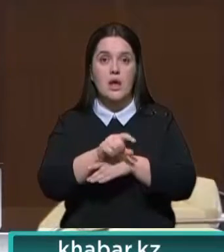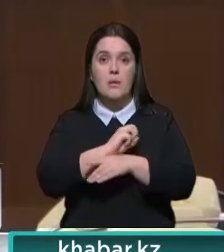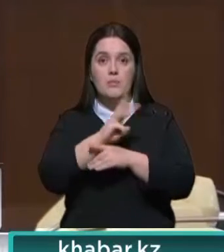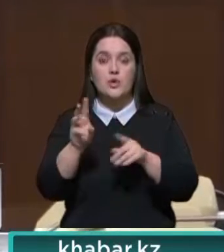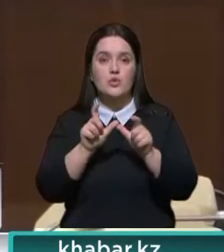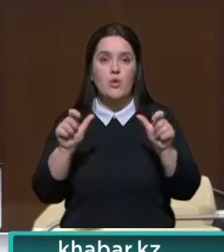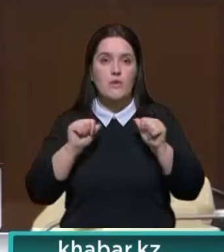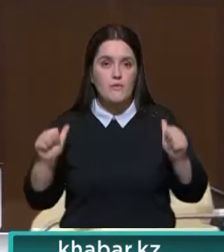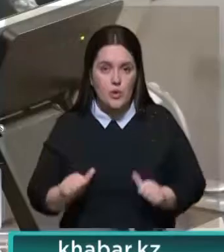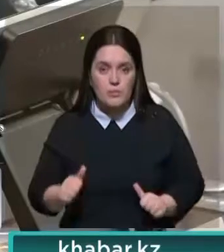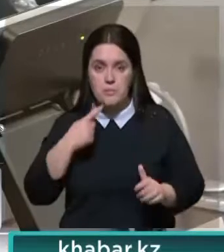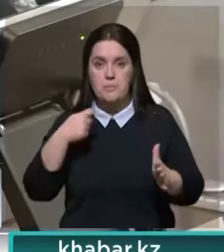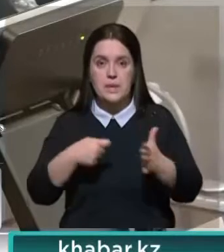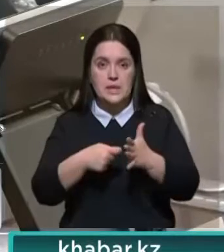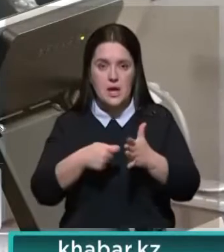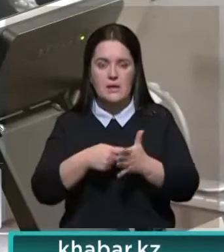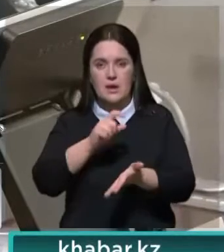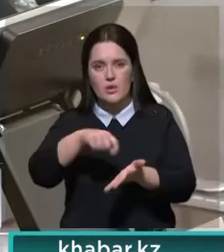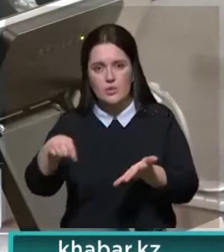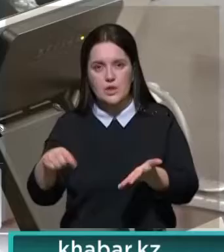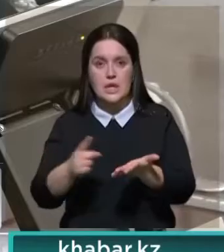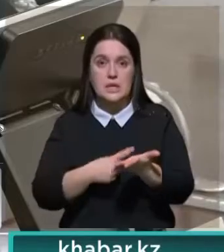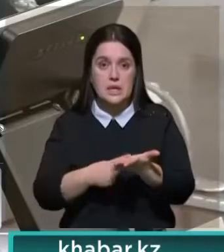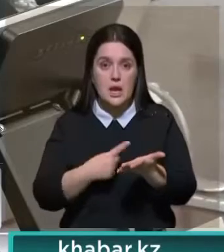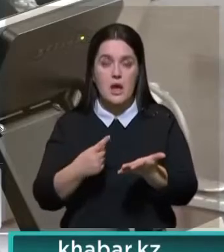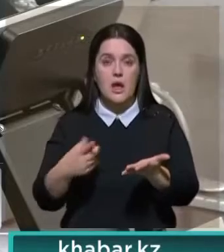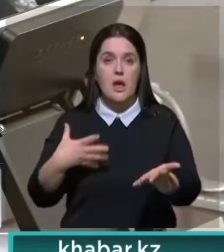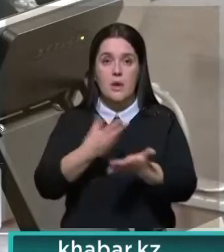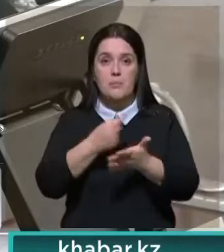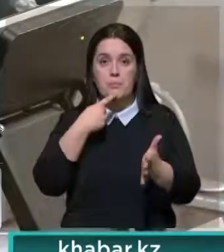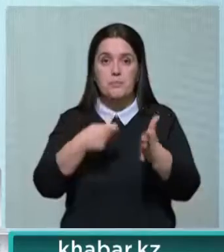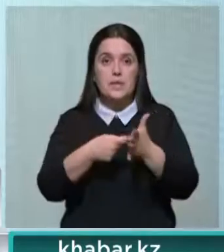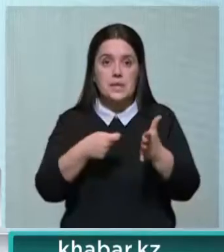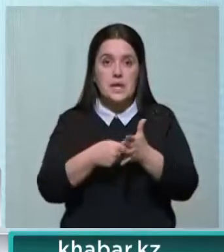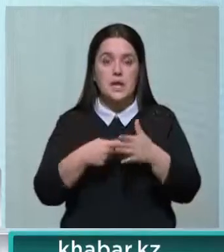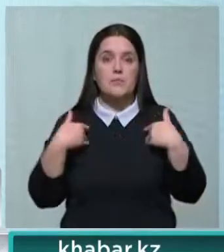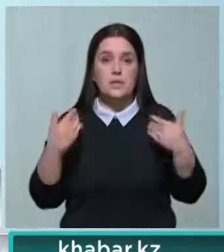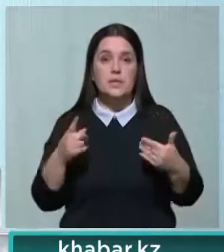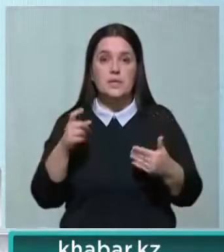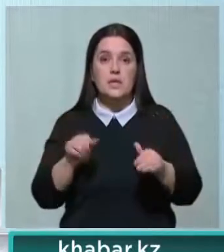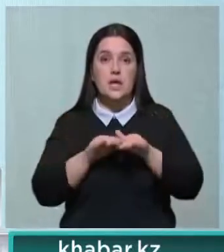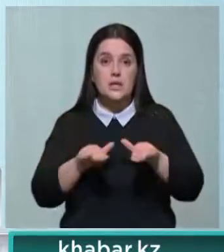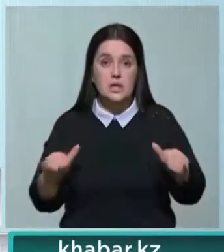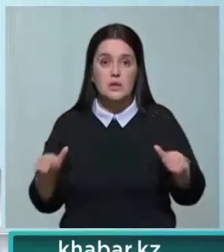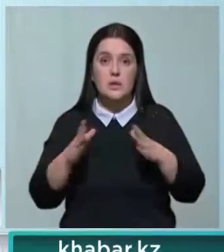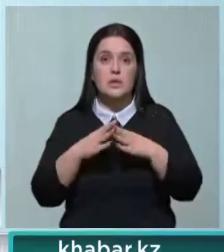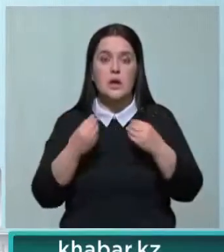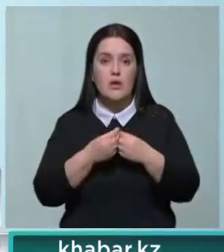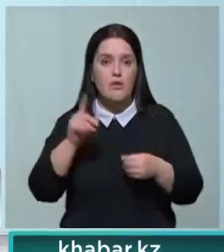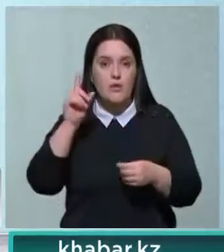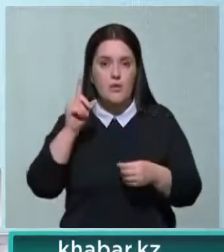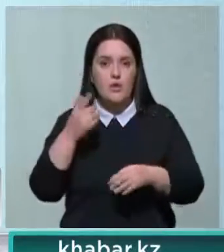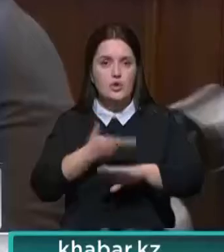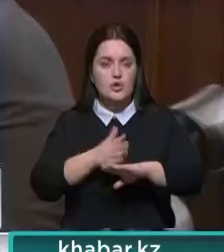обеспечение школьной формой, питанием и канцтоварами. Оплачивать питание министр просвещения предлагает за детей также, чьи семьи временно